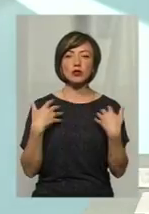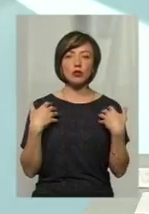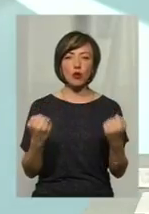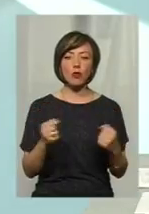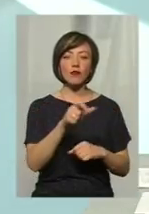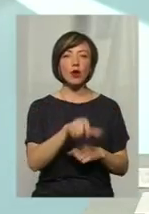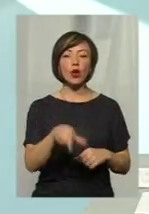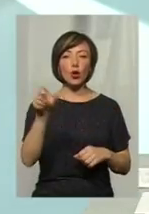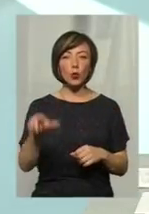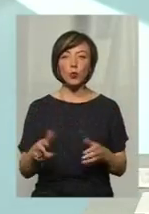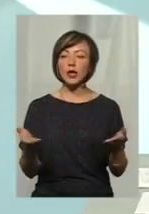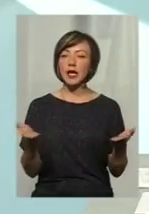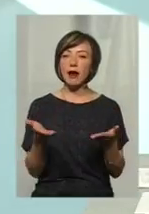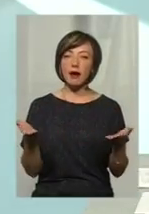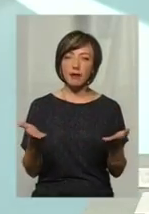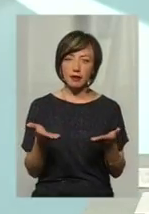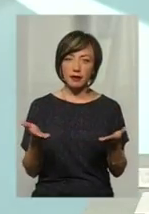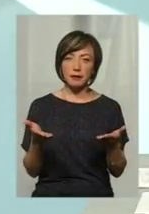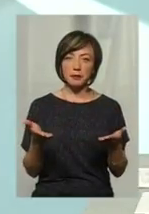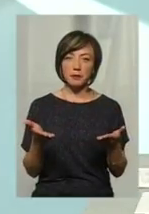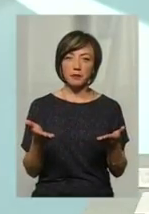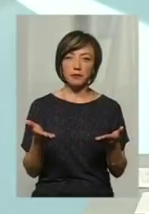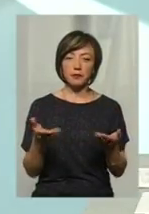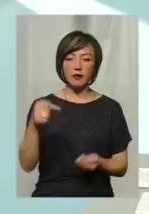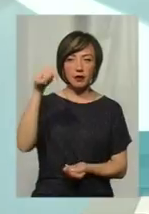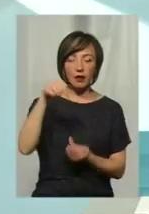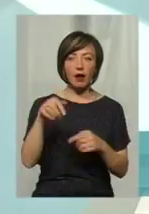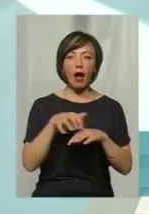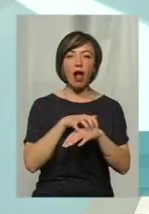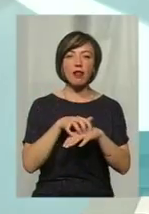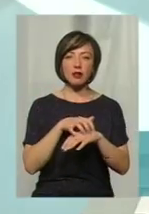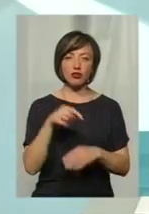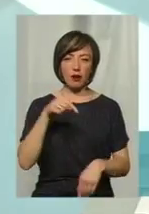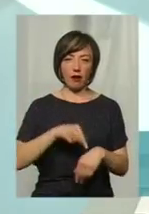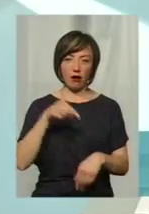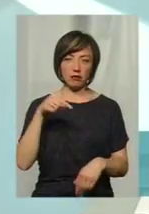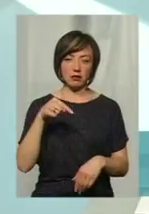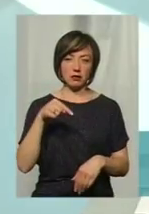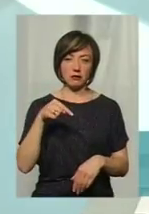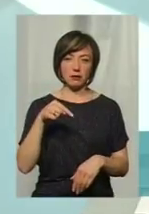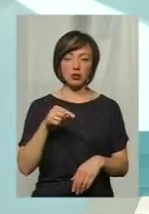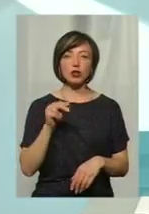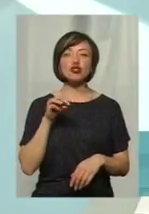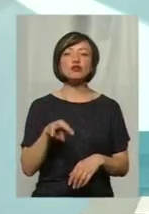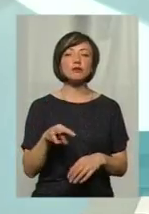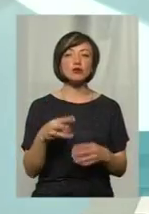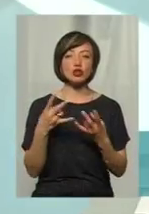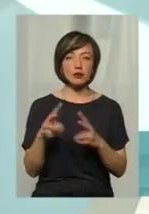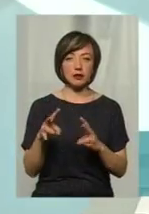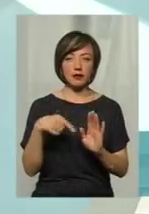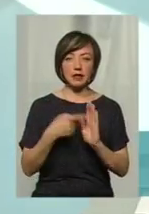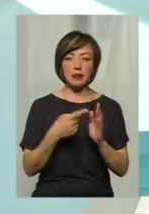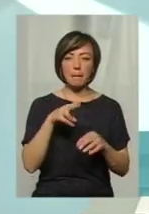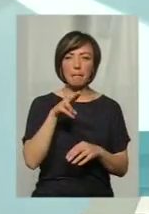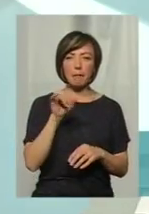особливо тим людям, які схильні до алергічних реакцій. Чим він шкідливий? В першу чергу, це